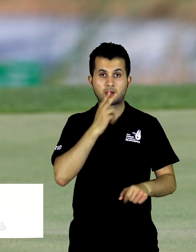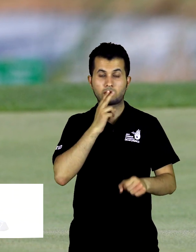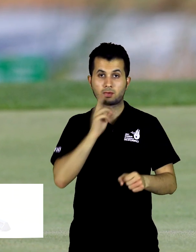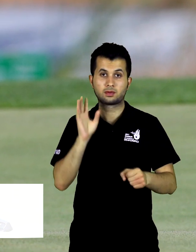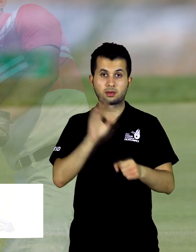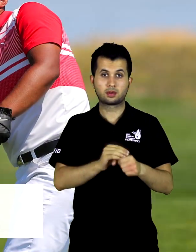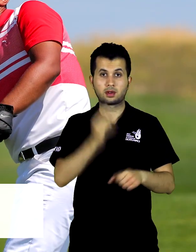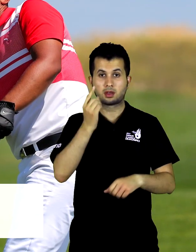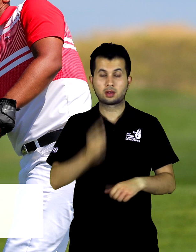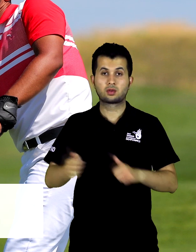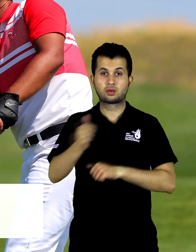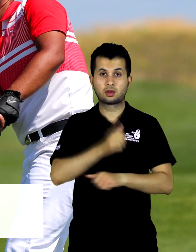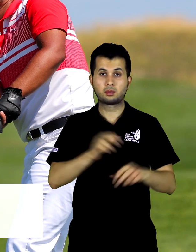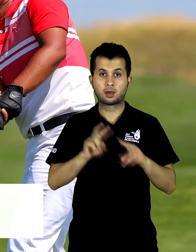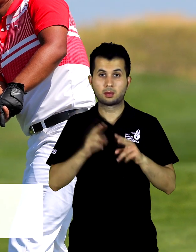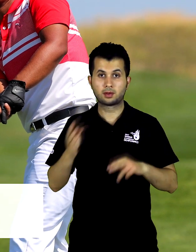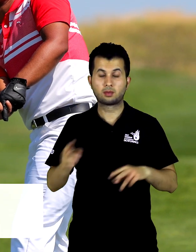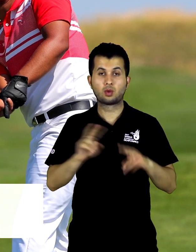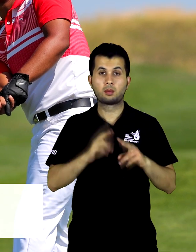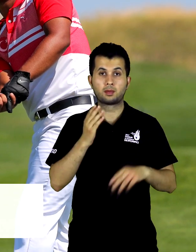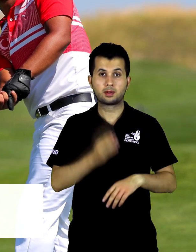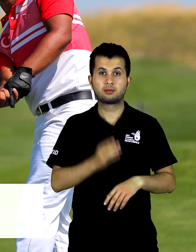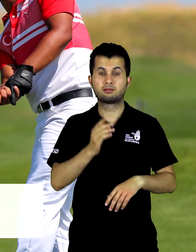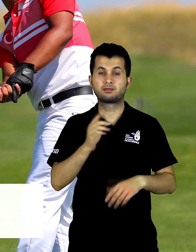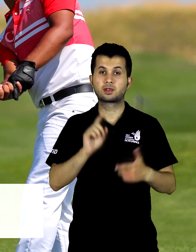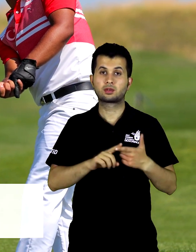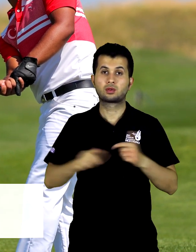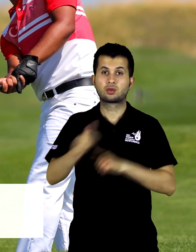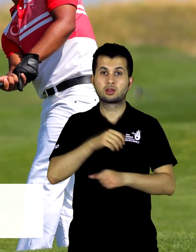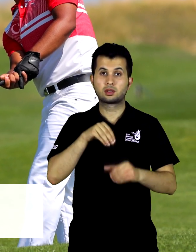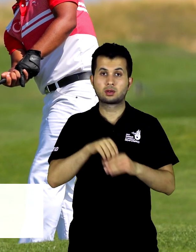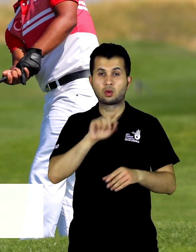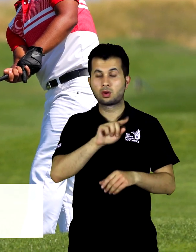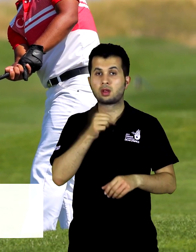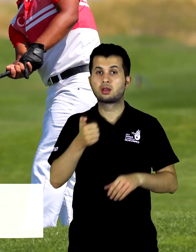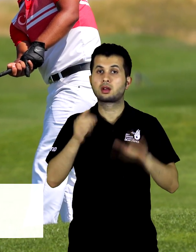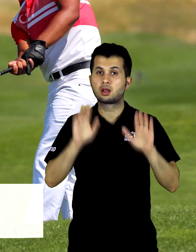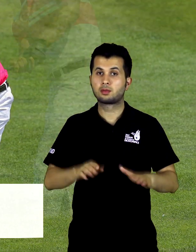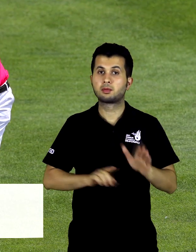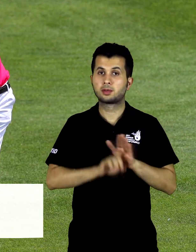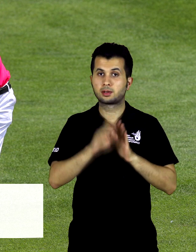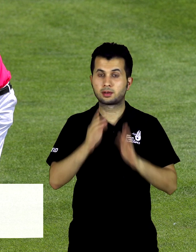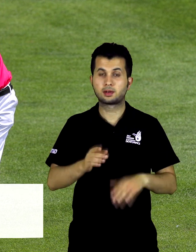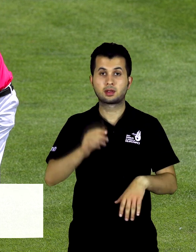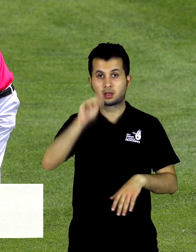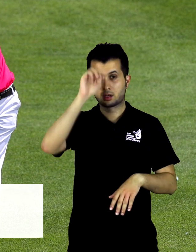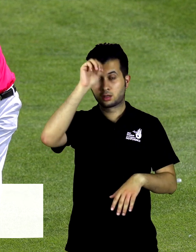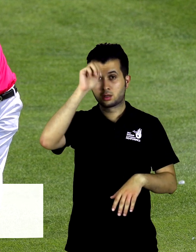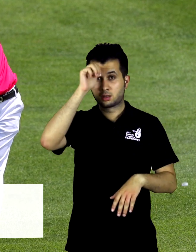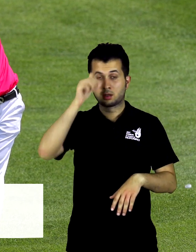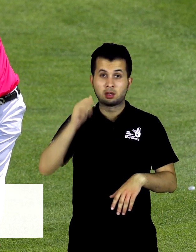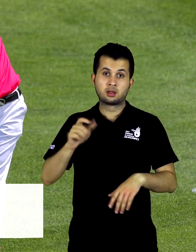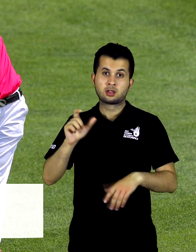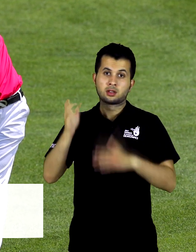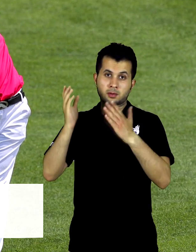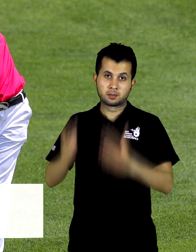tur sonunda Mehmet Yavuz ve Muhammed Demir, üçüncü tur için gereken ilk 16'da kalmayı başardı. Hindistan'dan Dışka Dakar